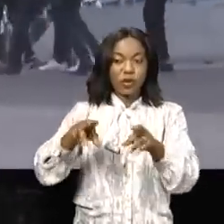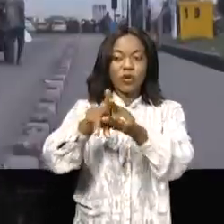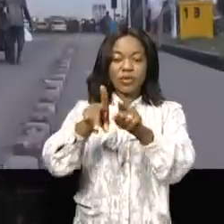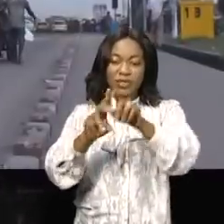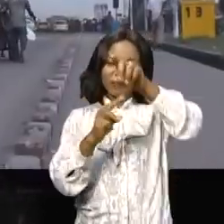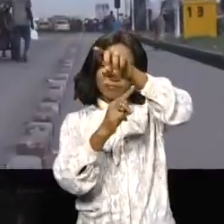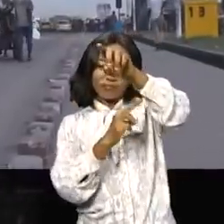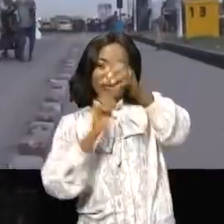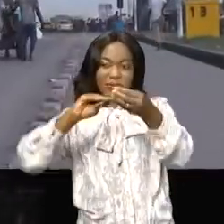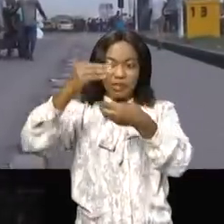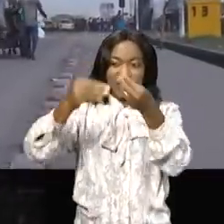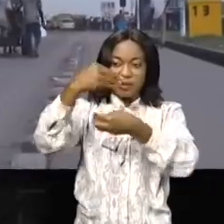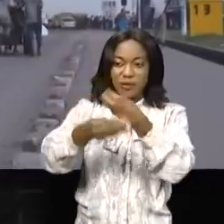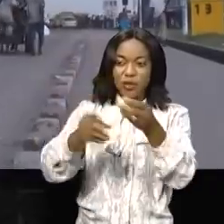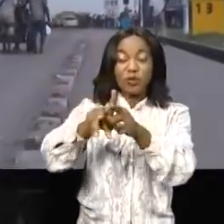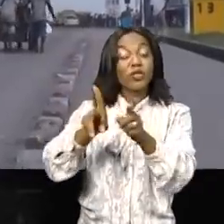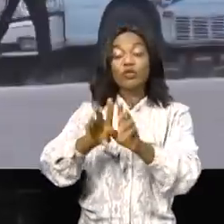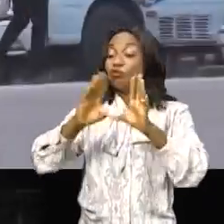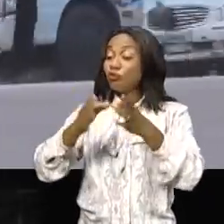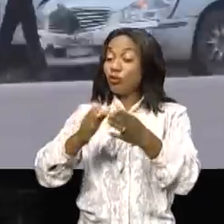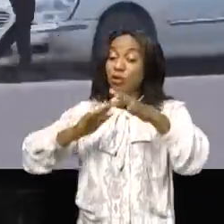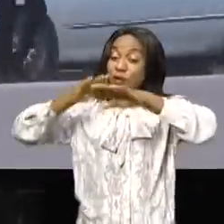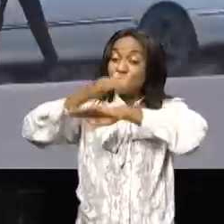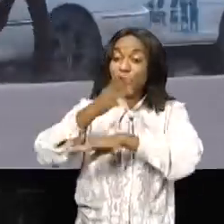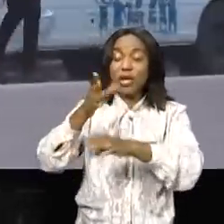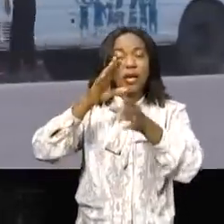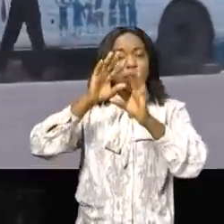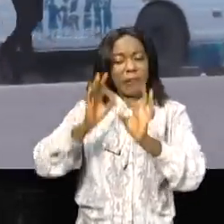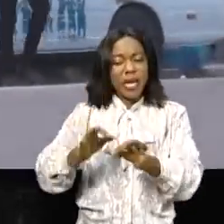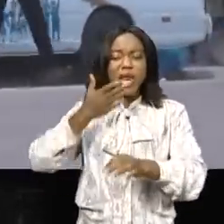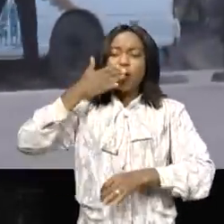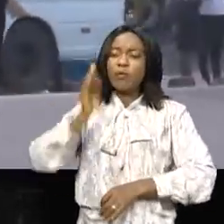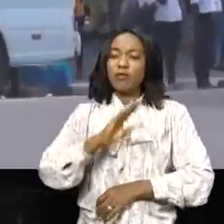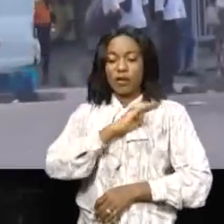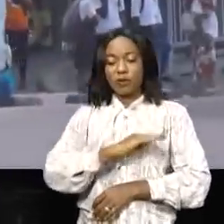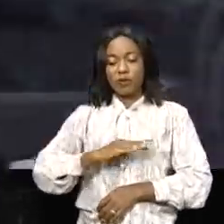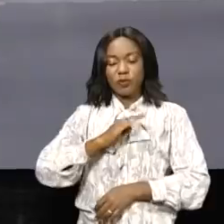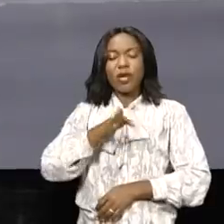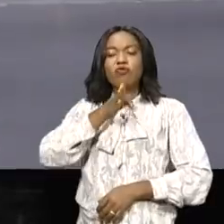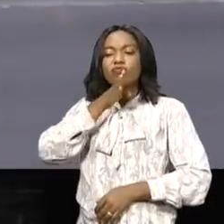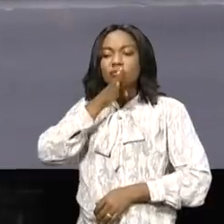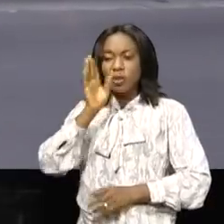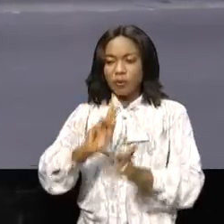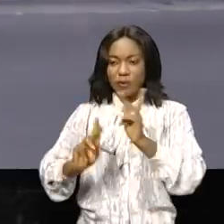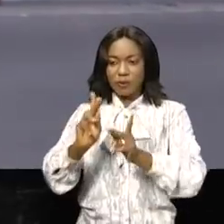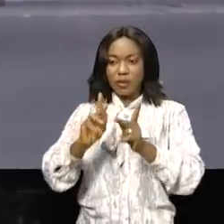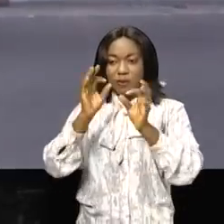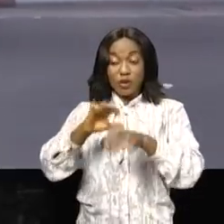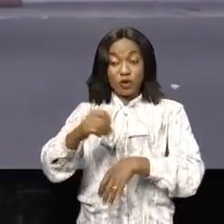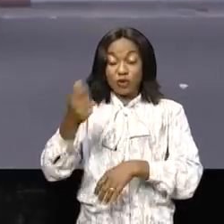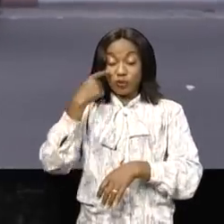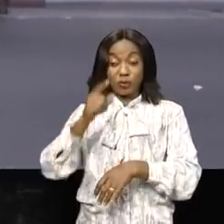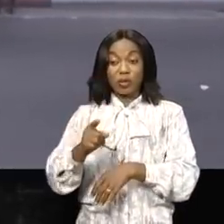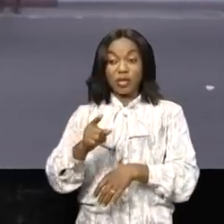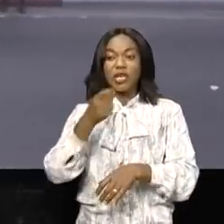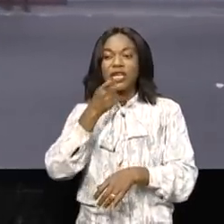Massina, où sont projetés ces appartements, le mauvais comportement de passants persiste. Certains d'entre eux n'ont pas manqué